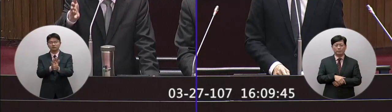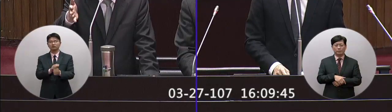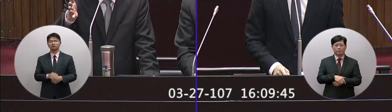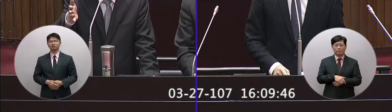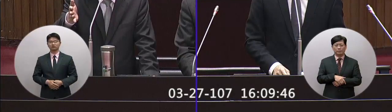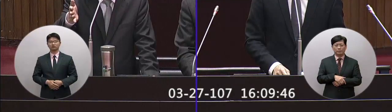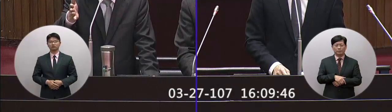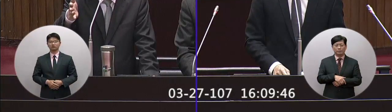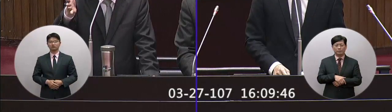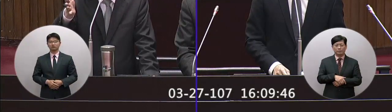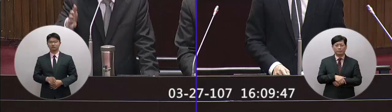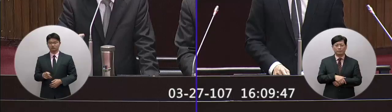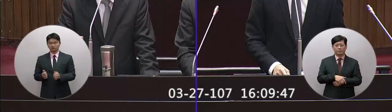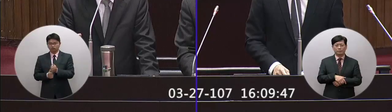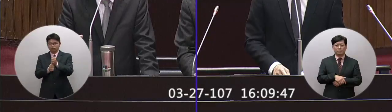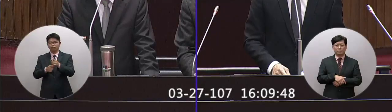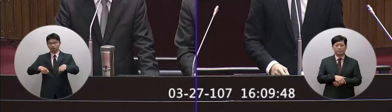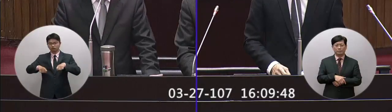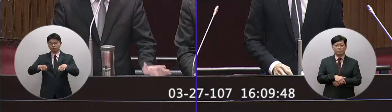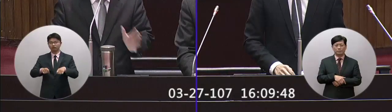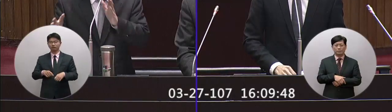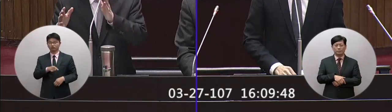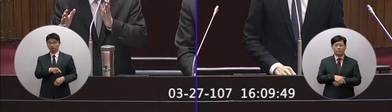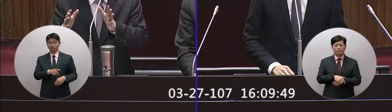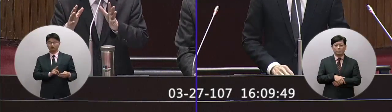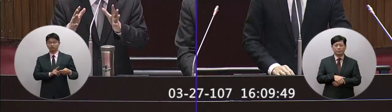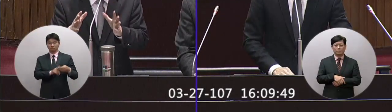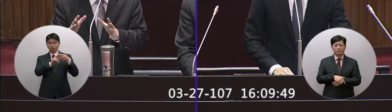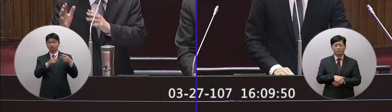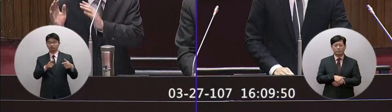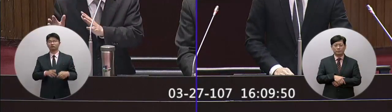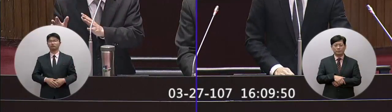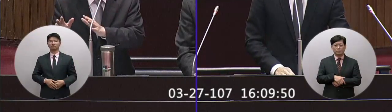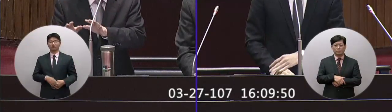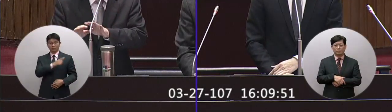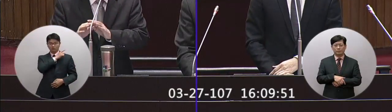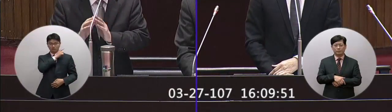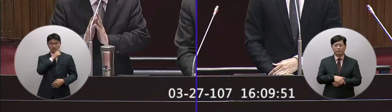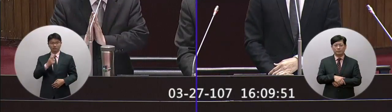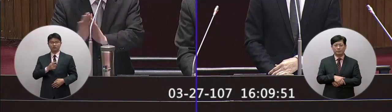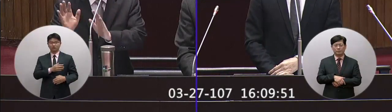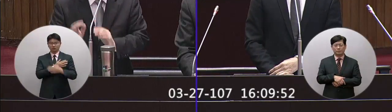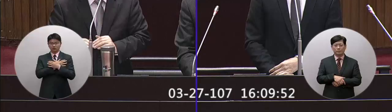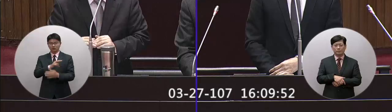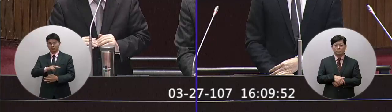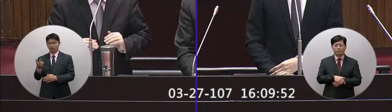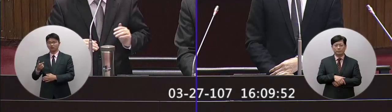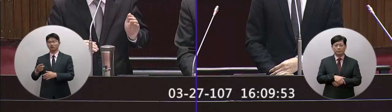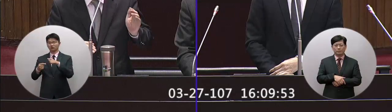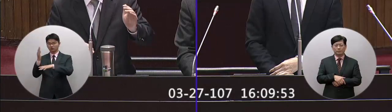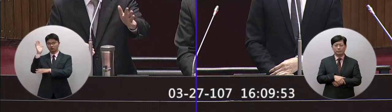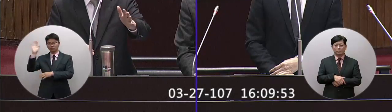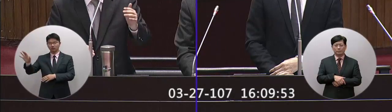輔助的這個政策並不是說我們屬立優先公共法一行之後